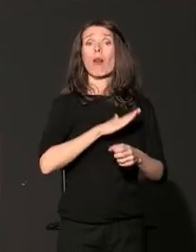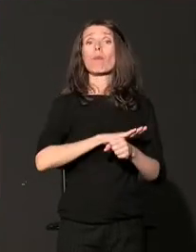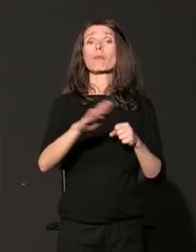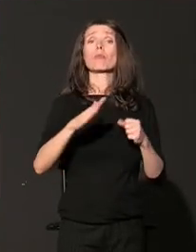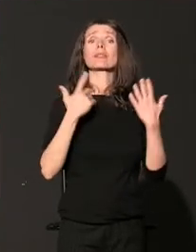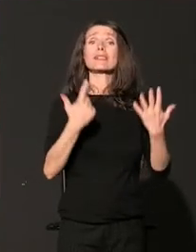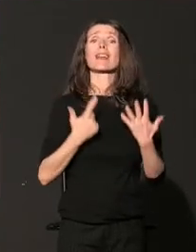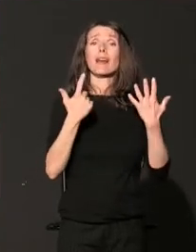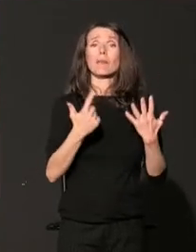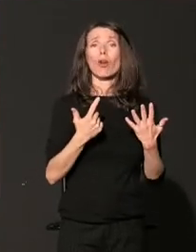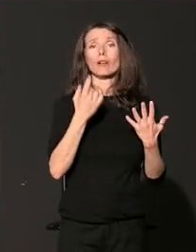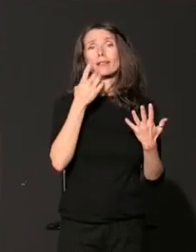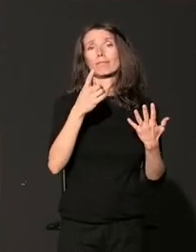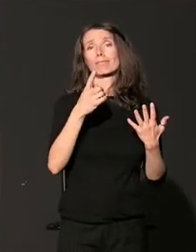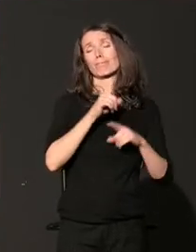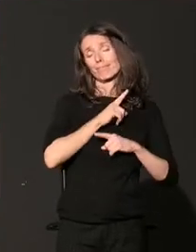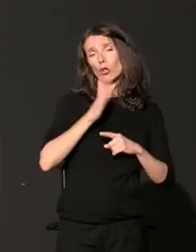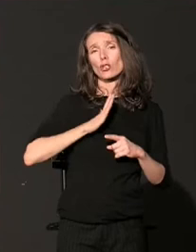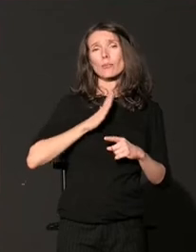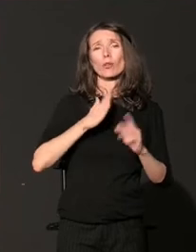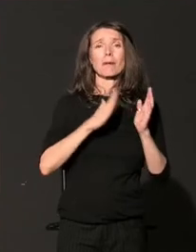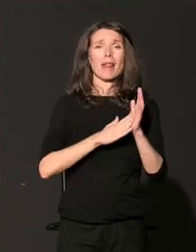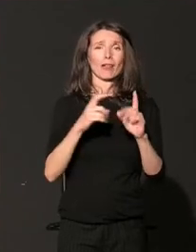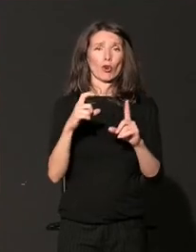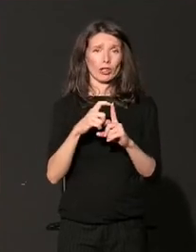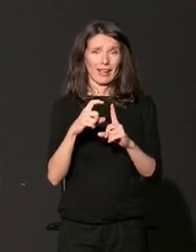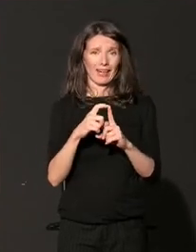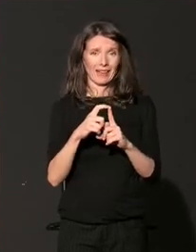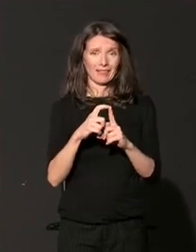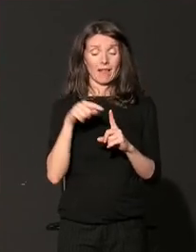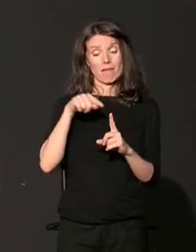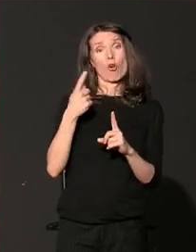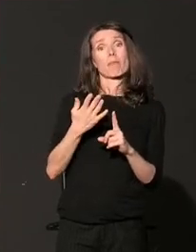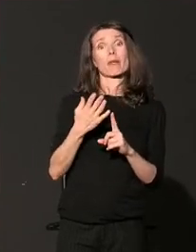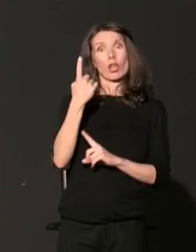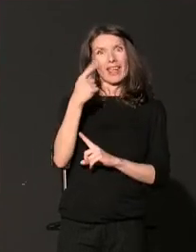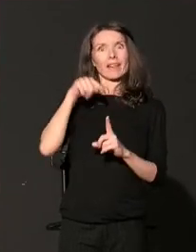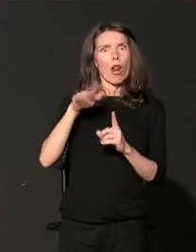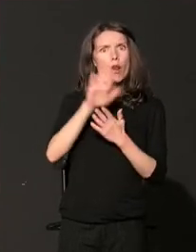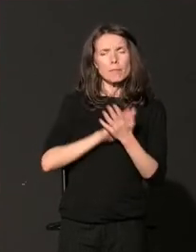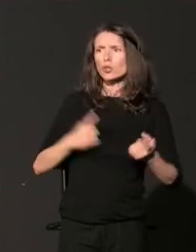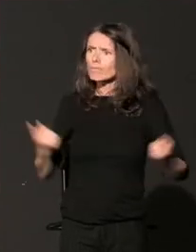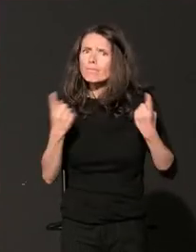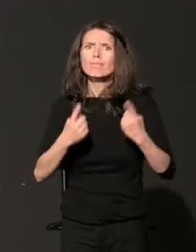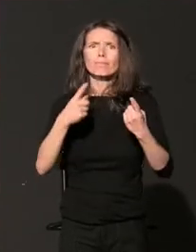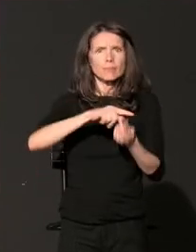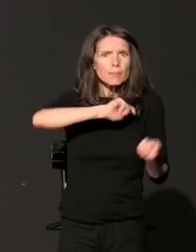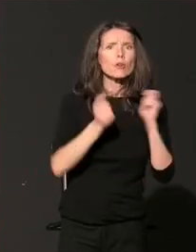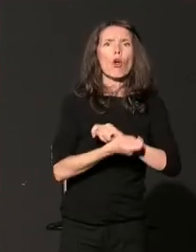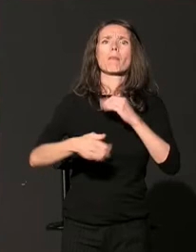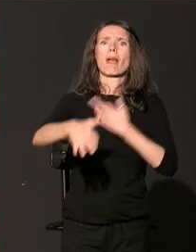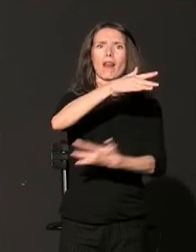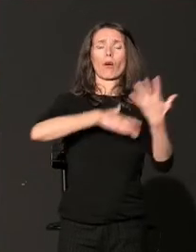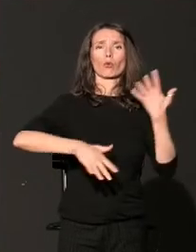otkako nas je napustio gospodin Miljenko Dereta, jedan od pokretača promjena u ovom društvu i upravo je nekako